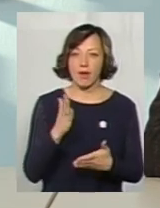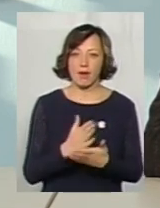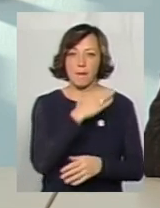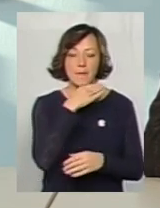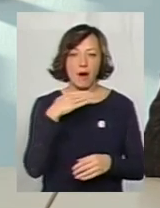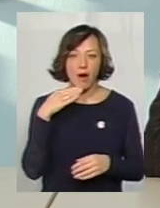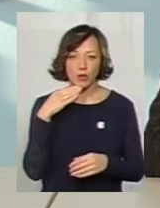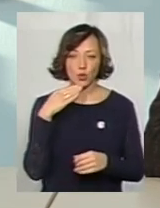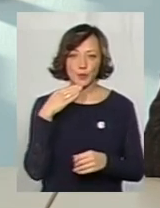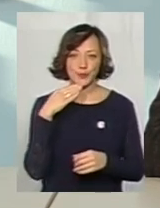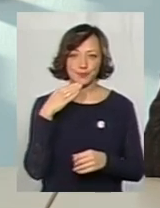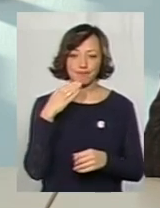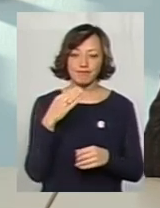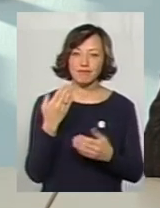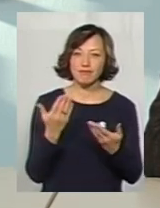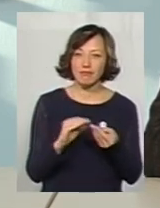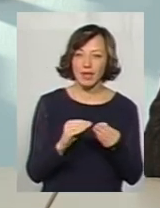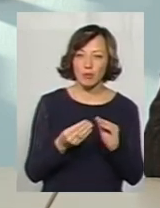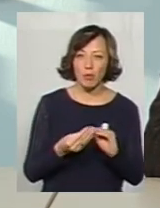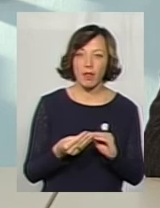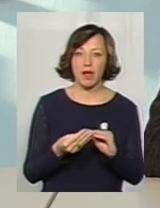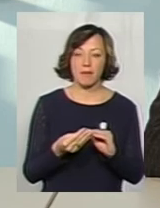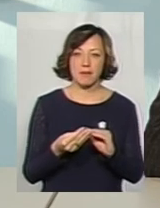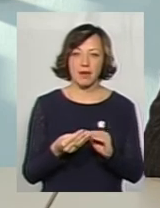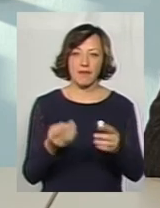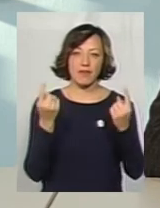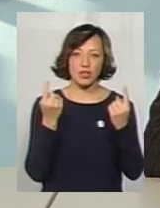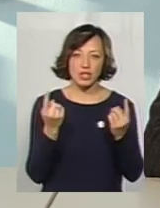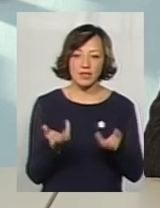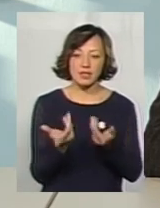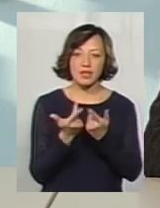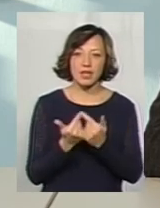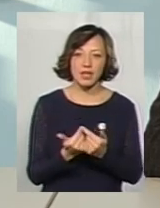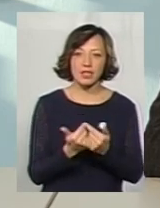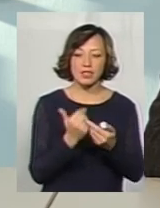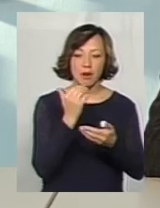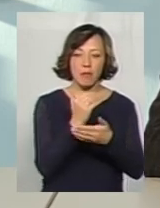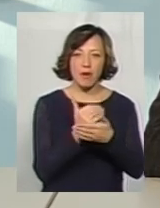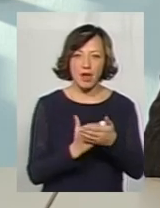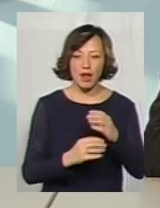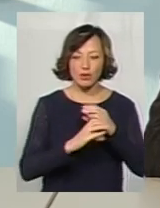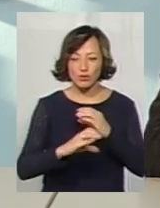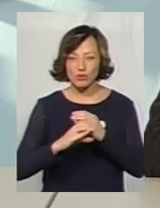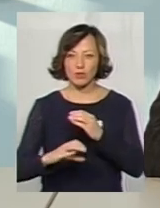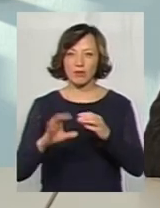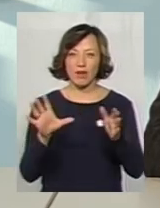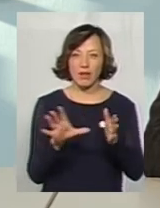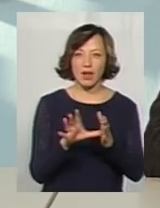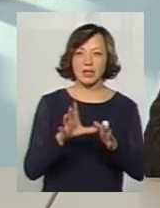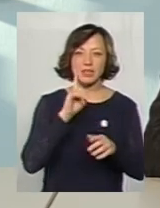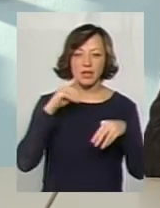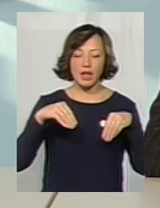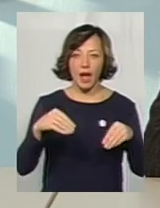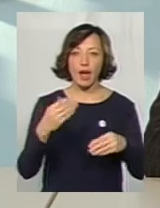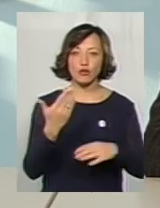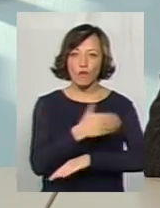скажімо так, питань і проблем. Це і величезна кількість мереж, це і зелені насадження. Кам'янецьку ремонтувати, якщо